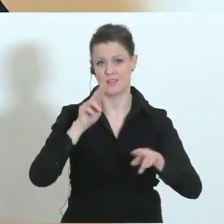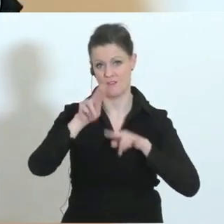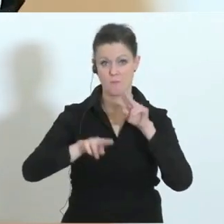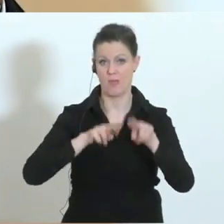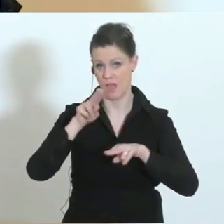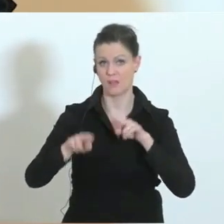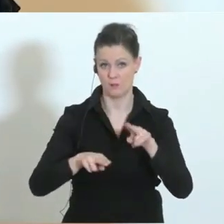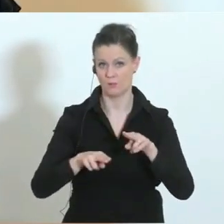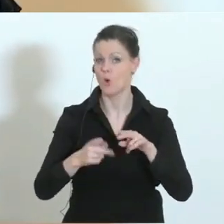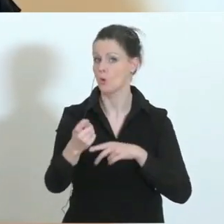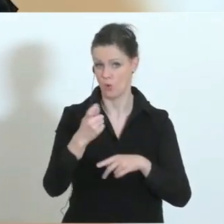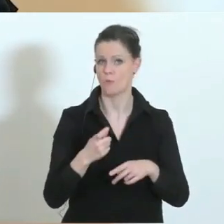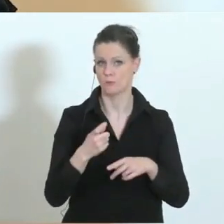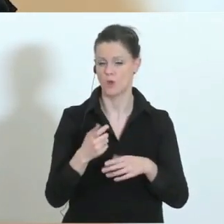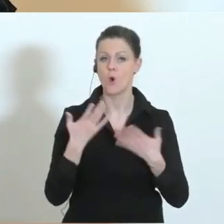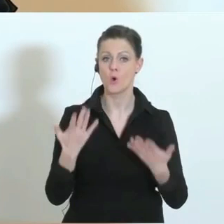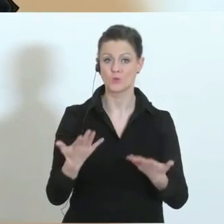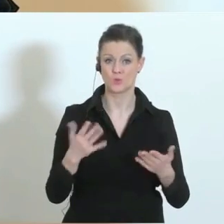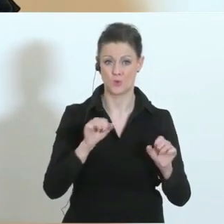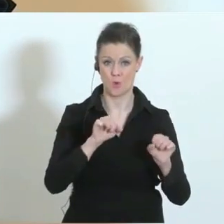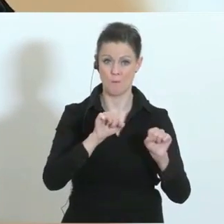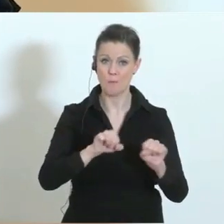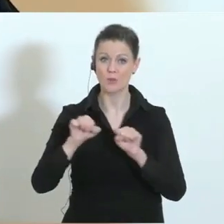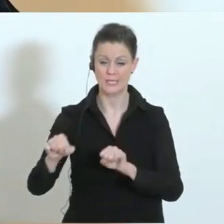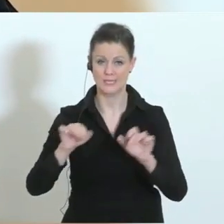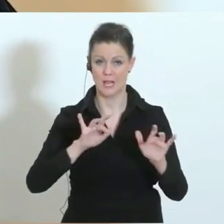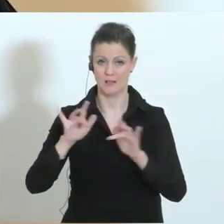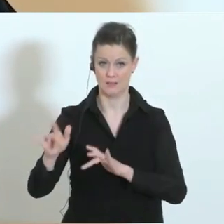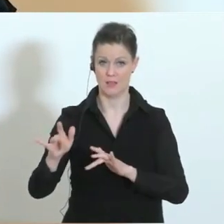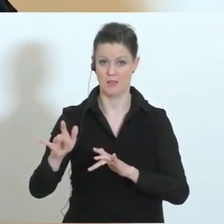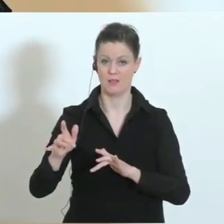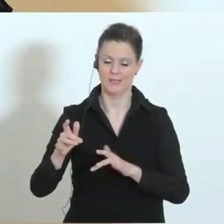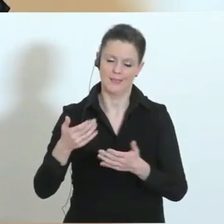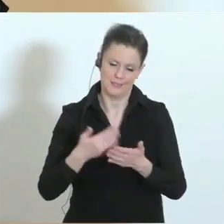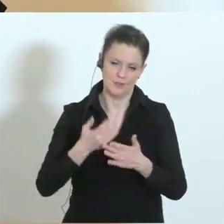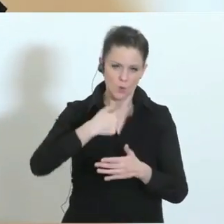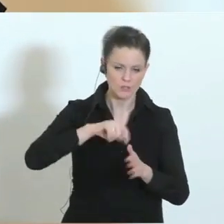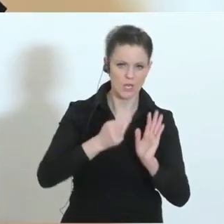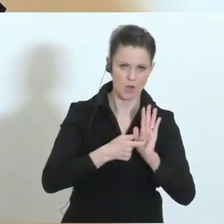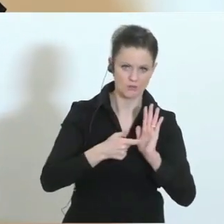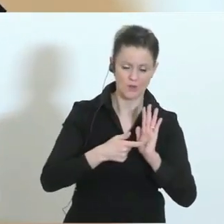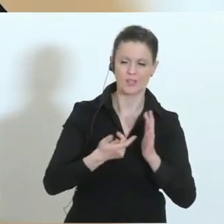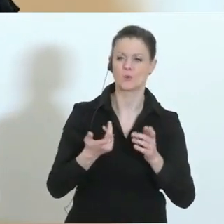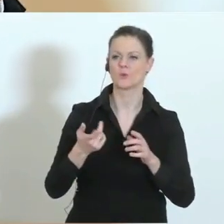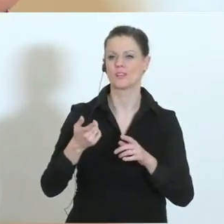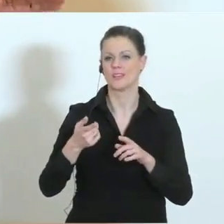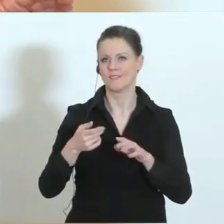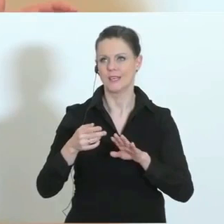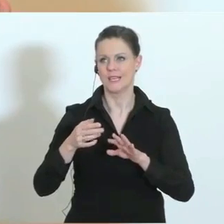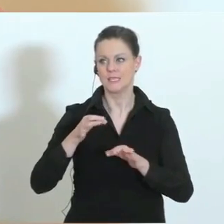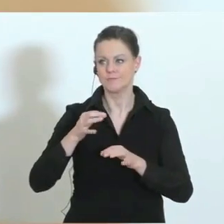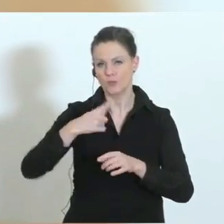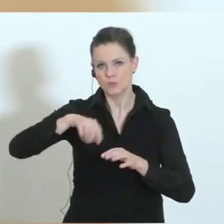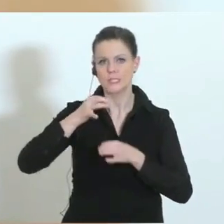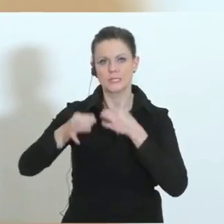wird. Und dieses Potenzial, das wir haben, das ist ja unsere Herausforderung und der Hintergrund für unsere Strategie. Das wollen